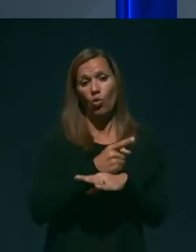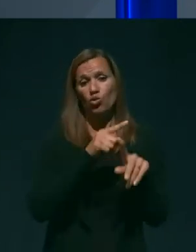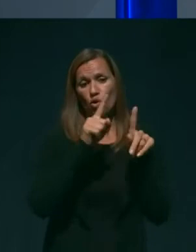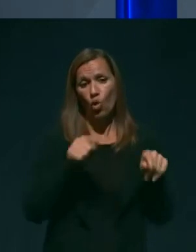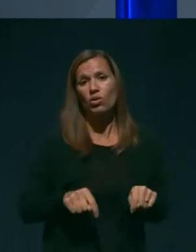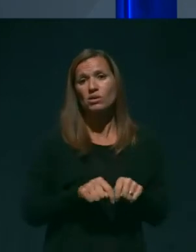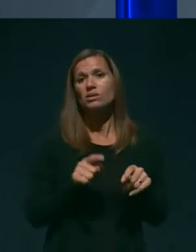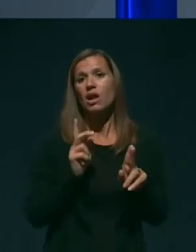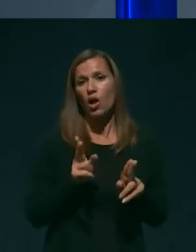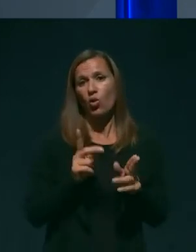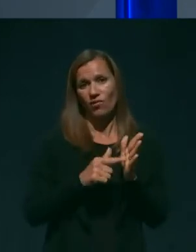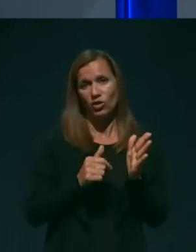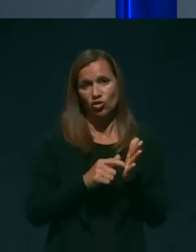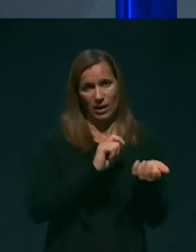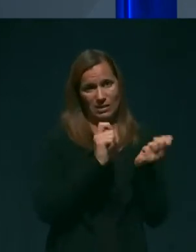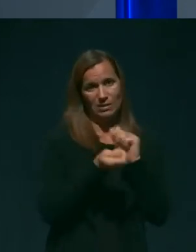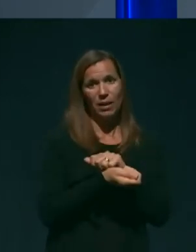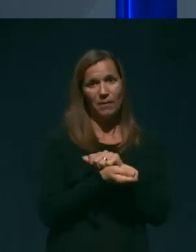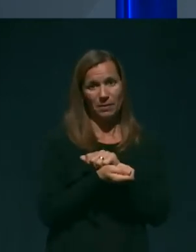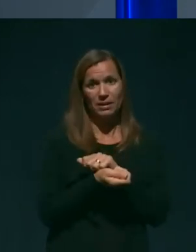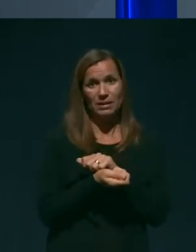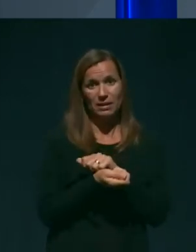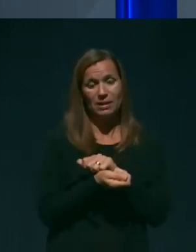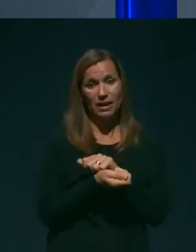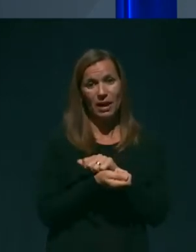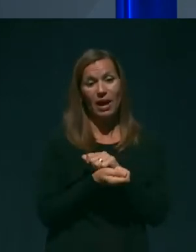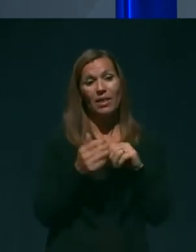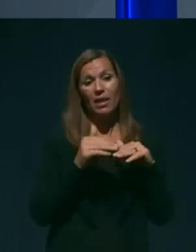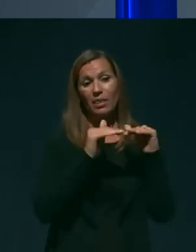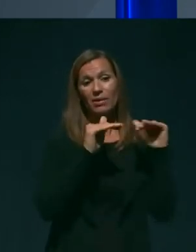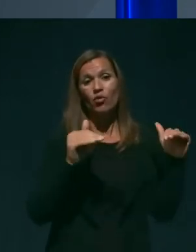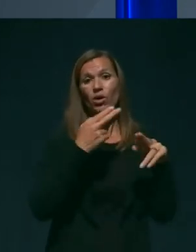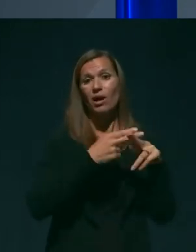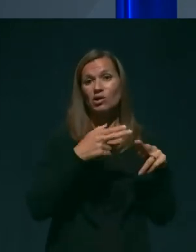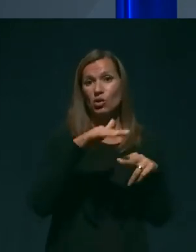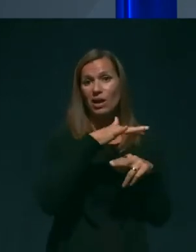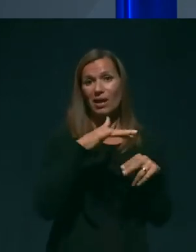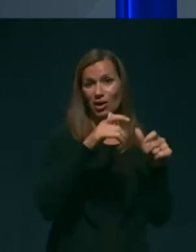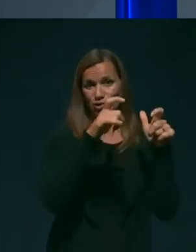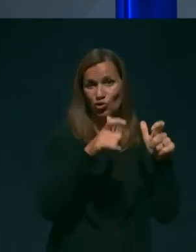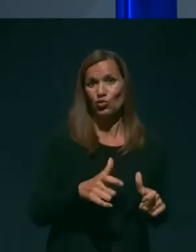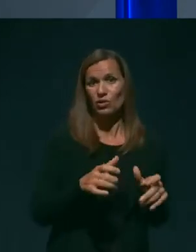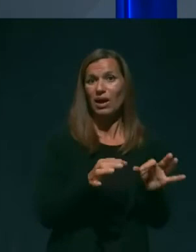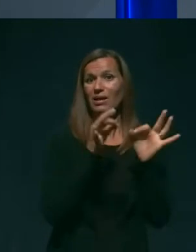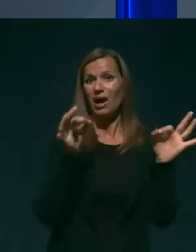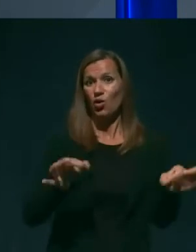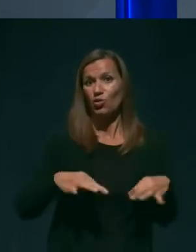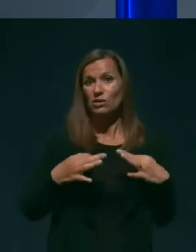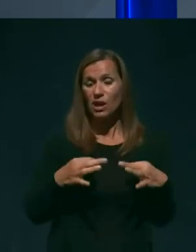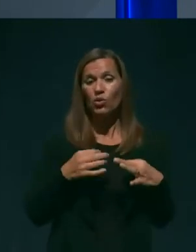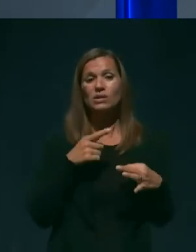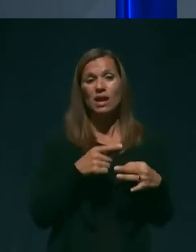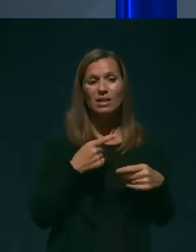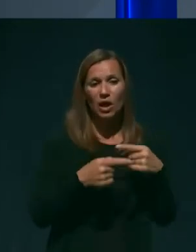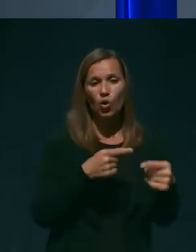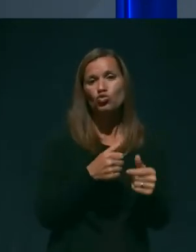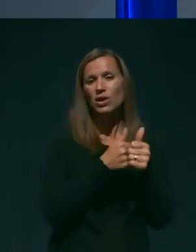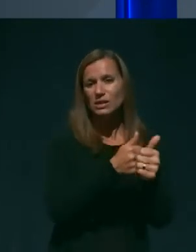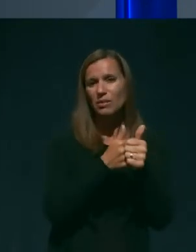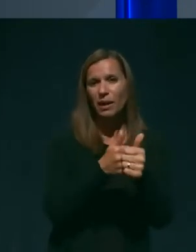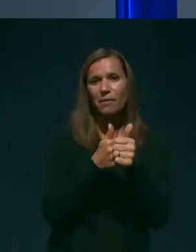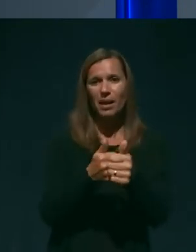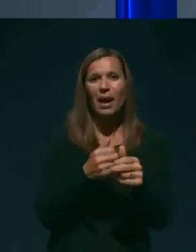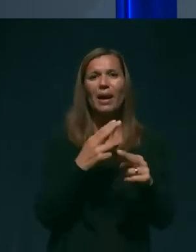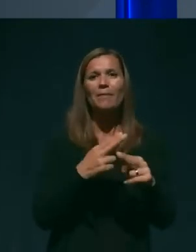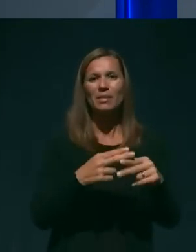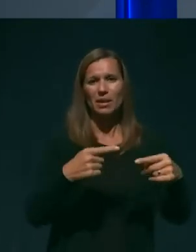se na nivoju Nacionalnega inštituta za javno zdravje seveda tekoče spremlja epidemiološke situacije v